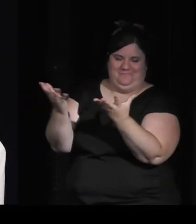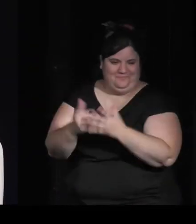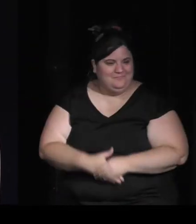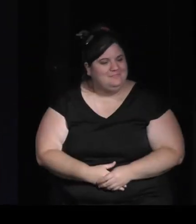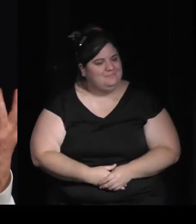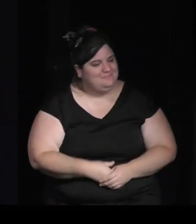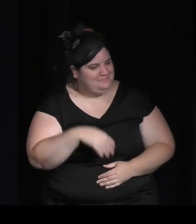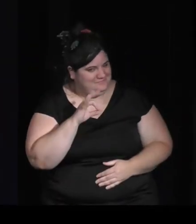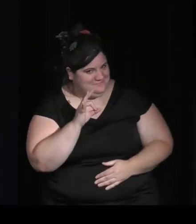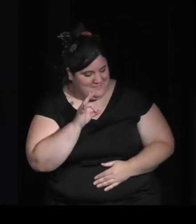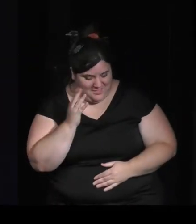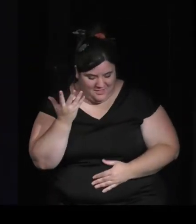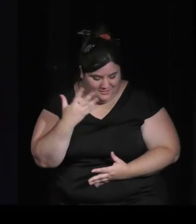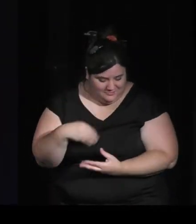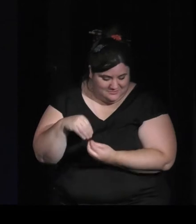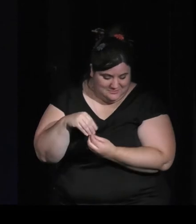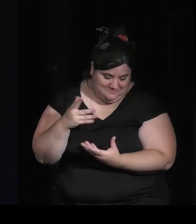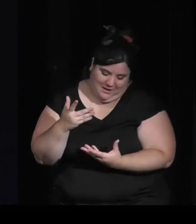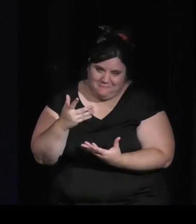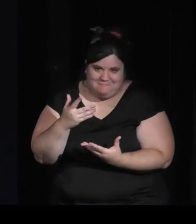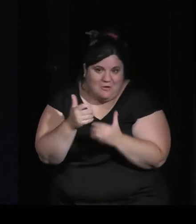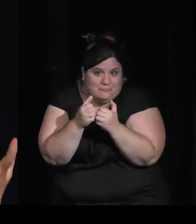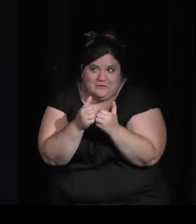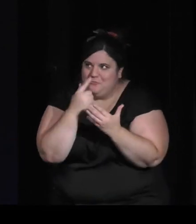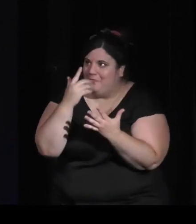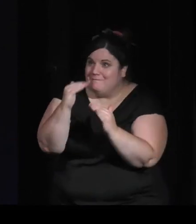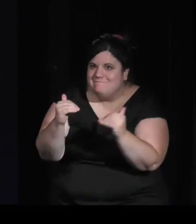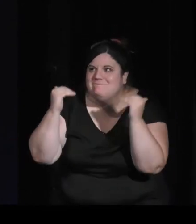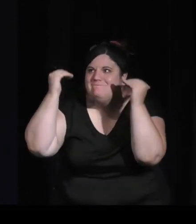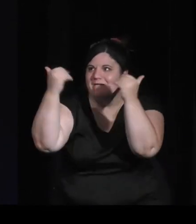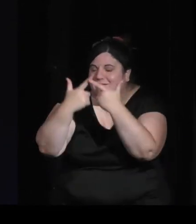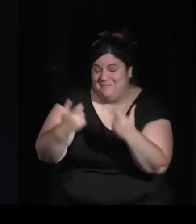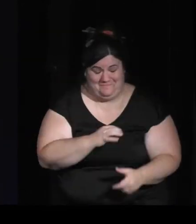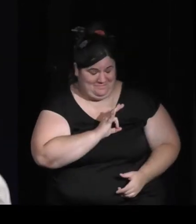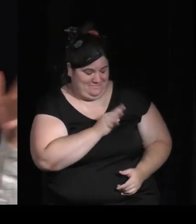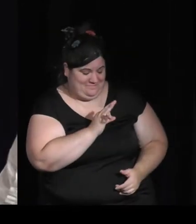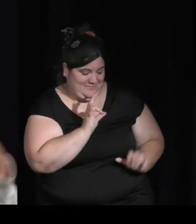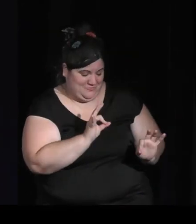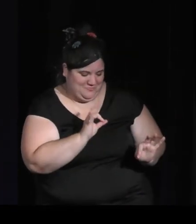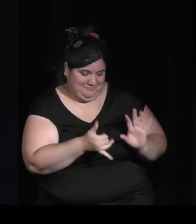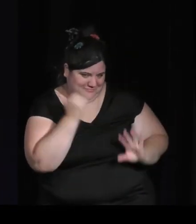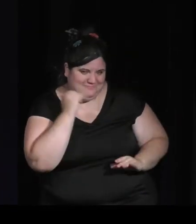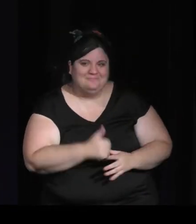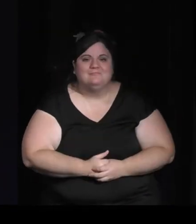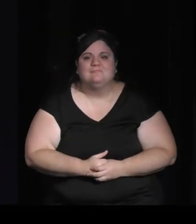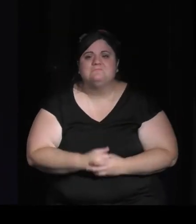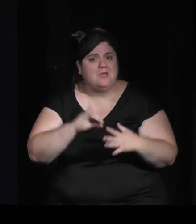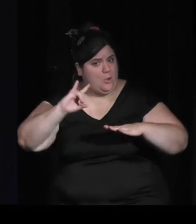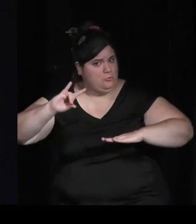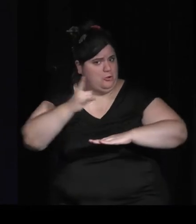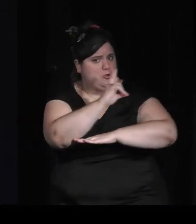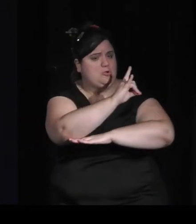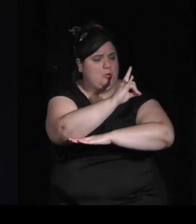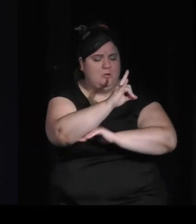On va revenir, évidemment, sur cette représentation d'Ordogne. Je